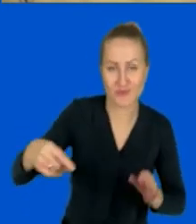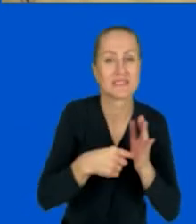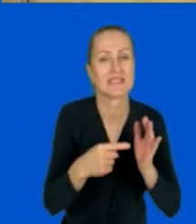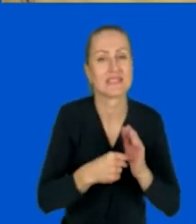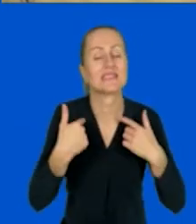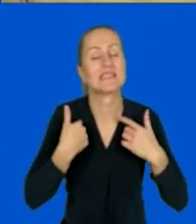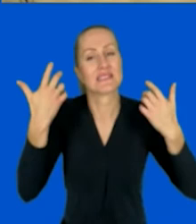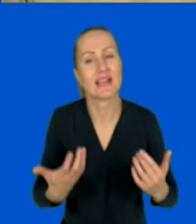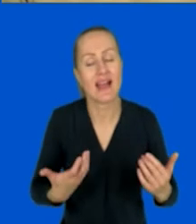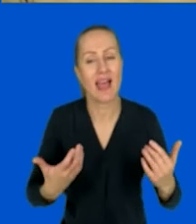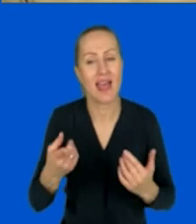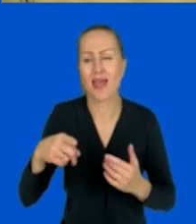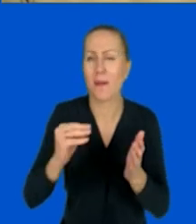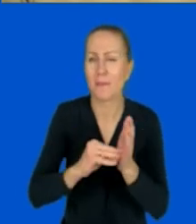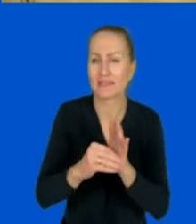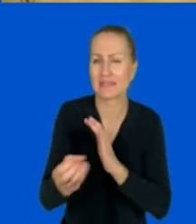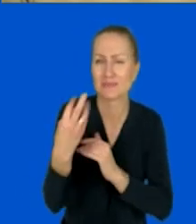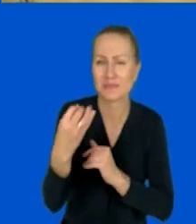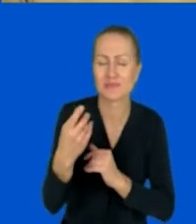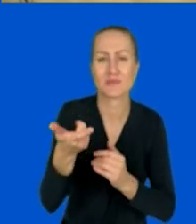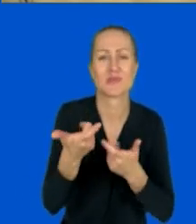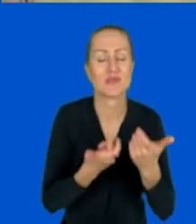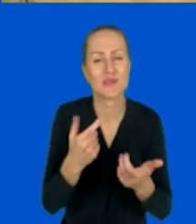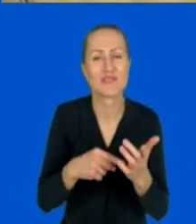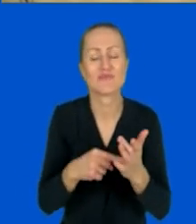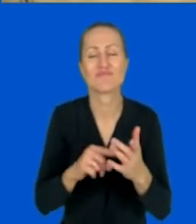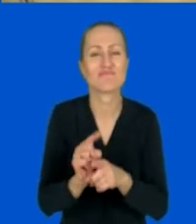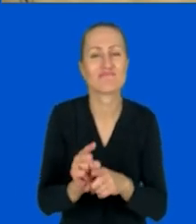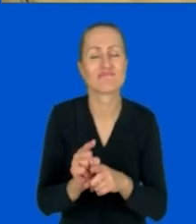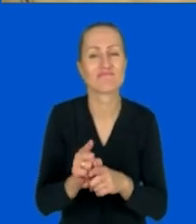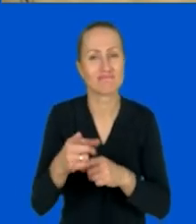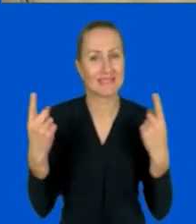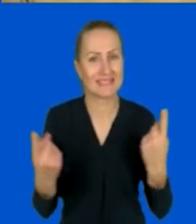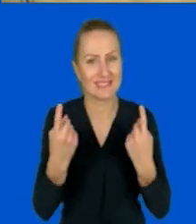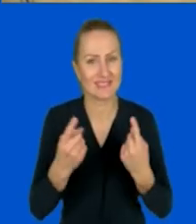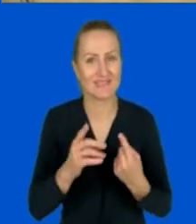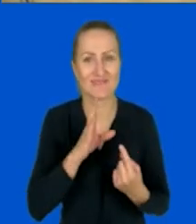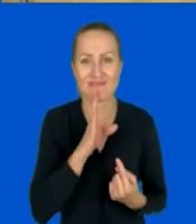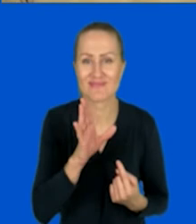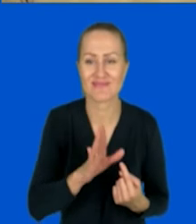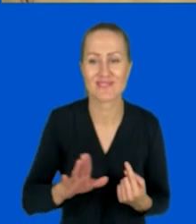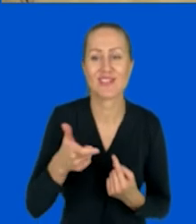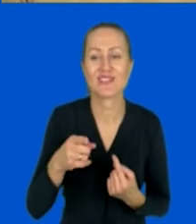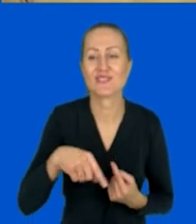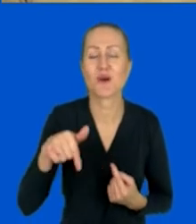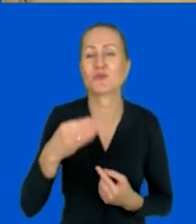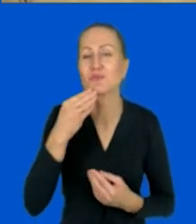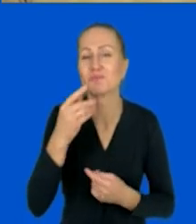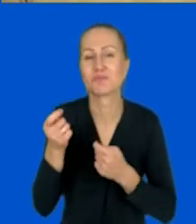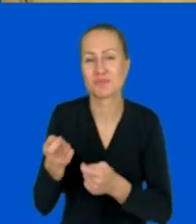piszą Państwo jeszcze, piszecie jeszcze też o takich sytuacjach jak kury nakarmić, że to dobra wymaga.